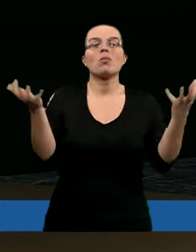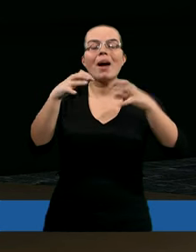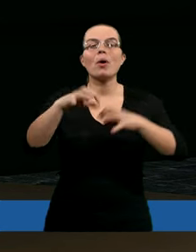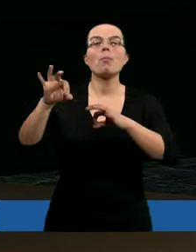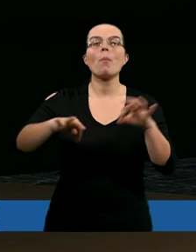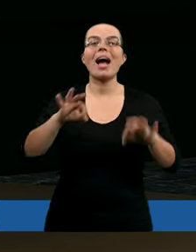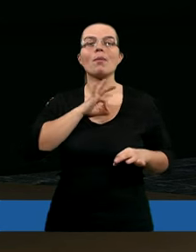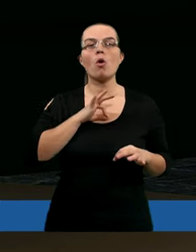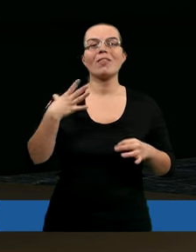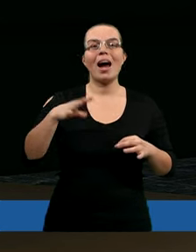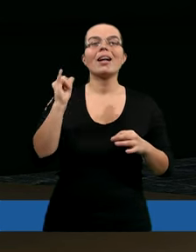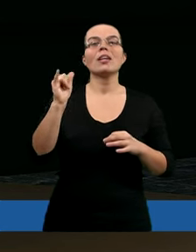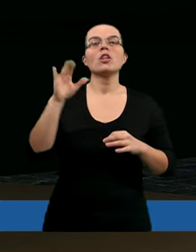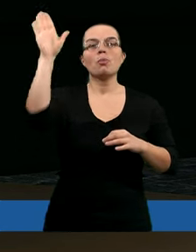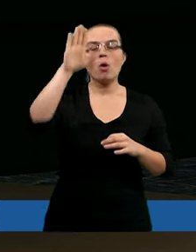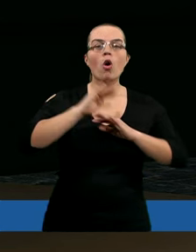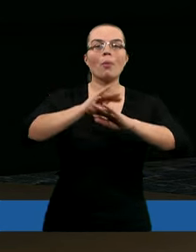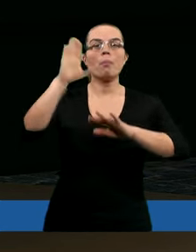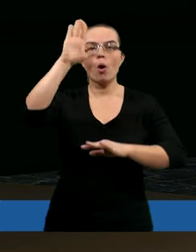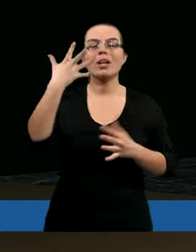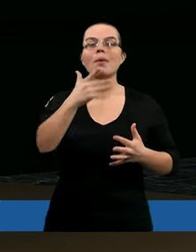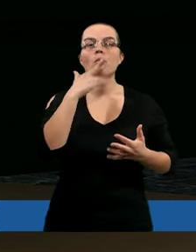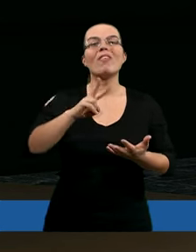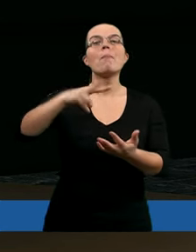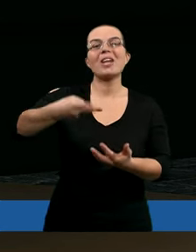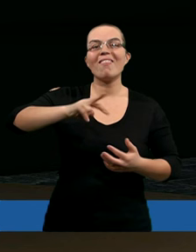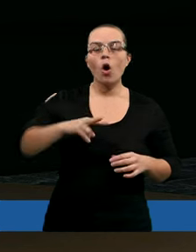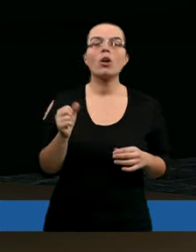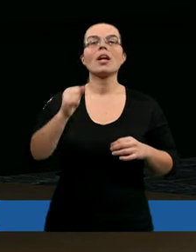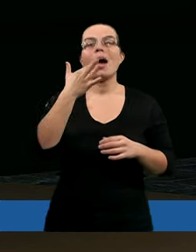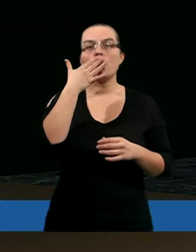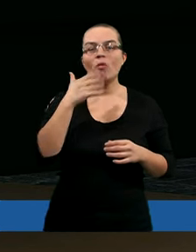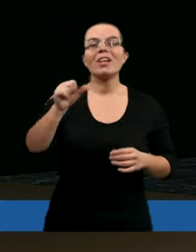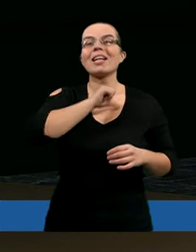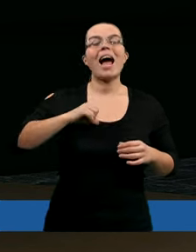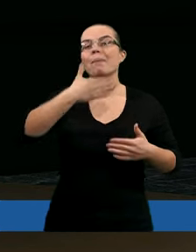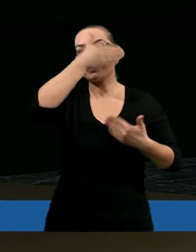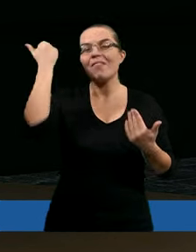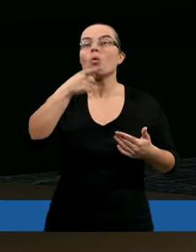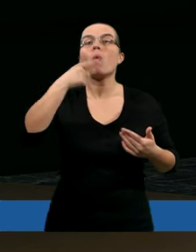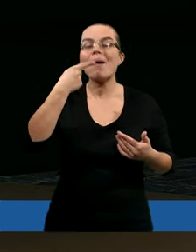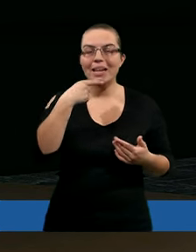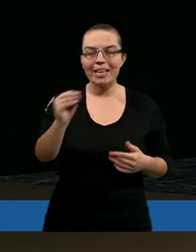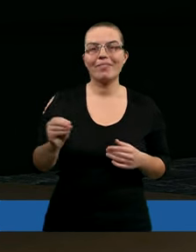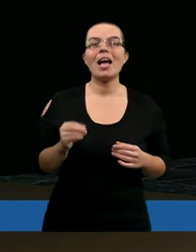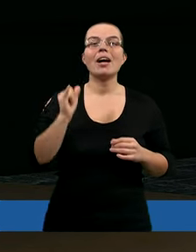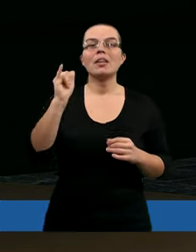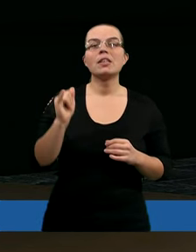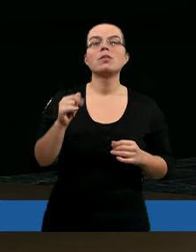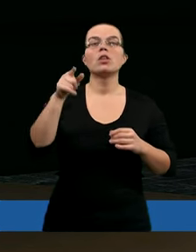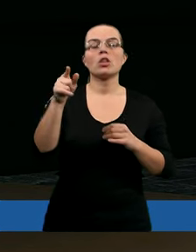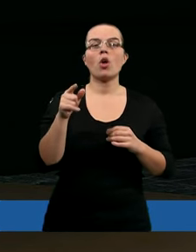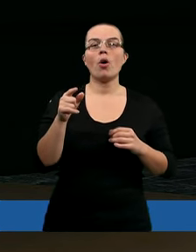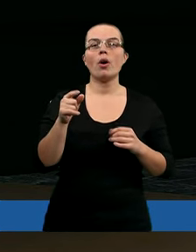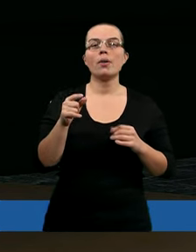moich wark. Czy w obronie Boga chcecie mówić przewrotnie, albo gwoli Niemu mówić kłamliwie? Czy chcecie brać Jego stronę,